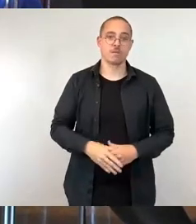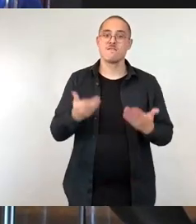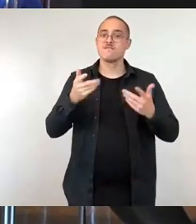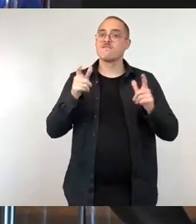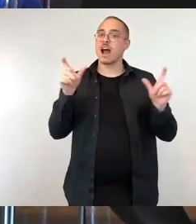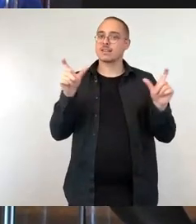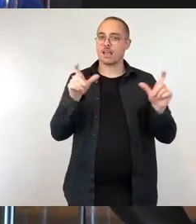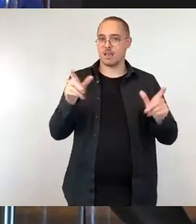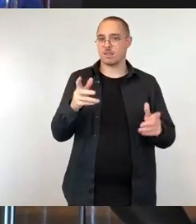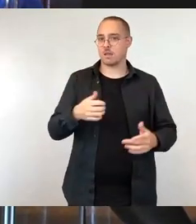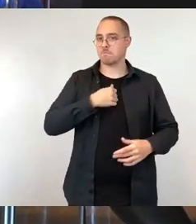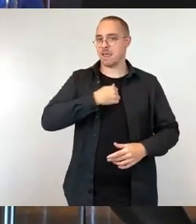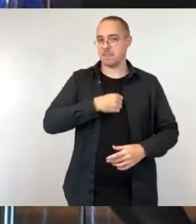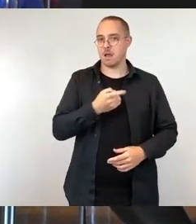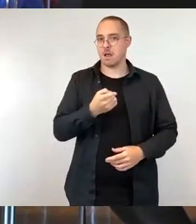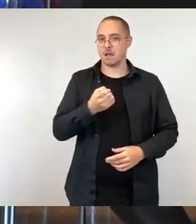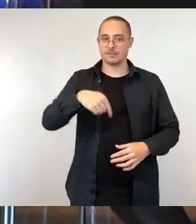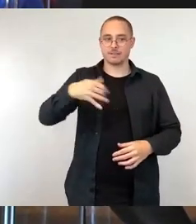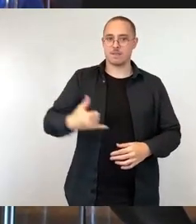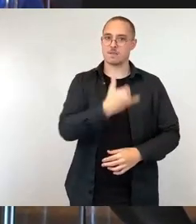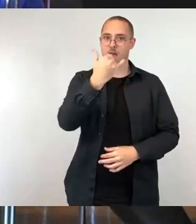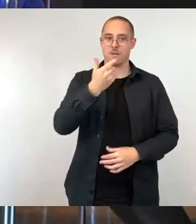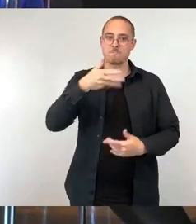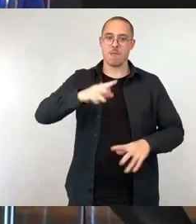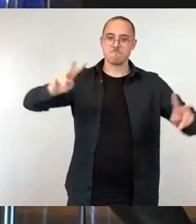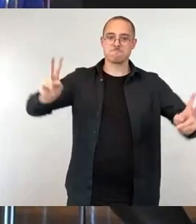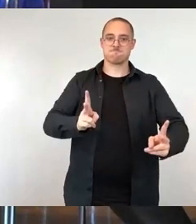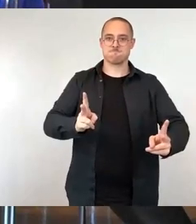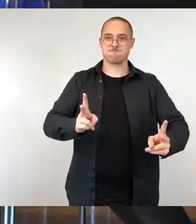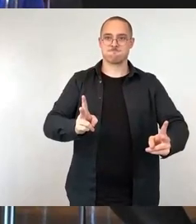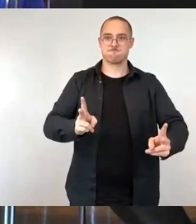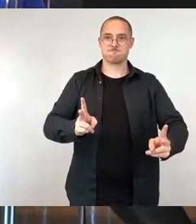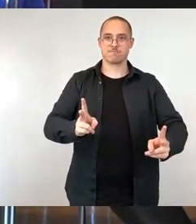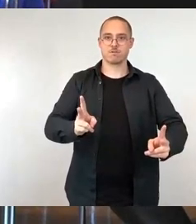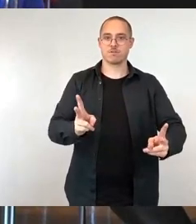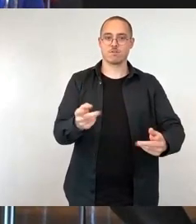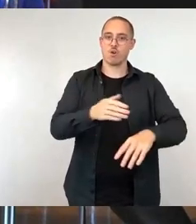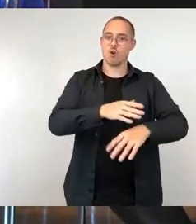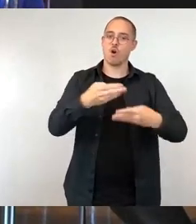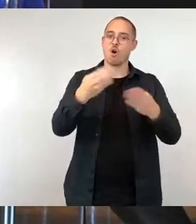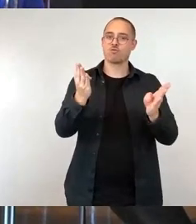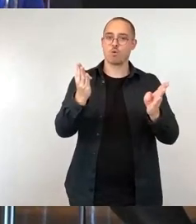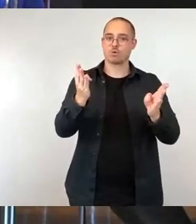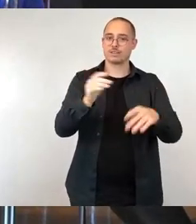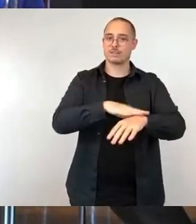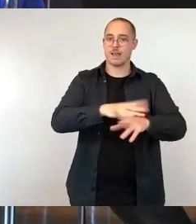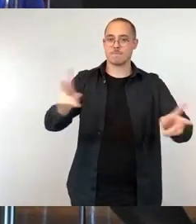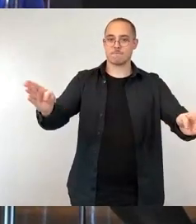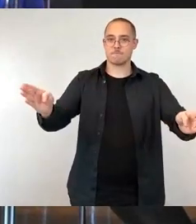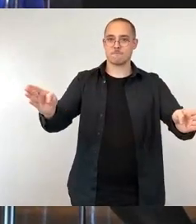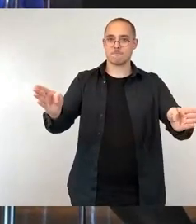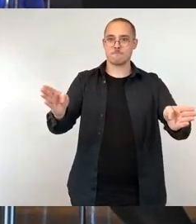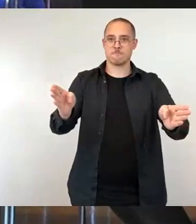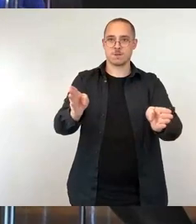Dresden in diesem Jahr drastisch eingeschränkt werden sollen in ihrer Öffnungszeit. So sollen neben dem Stauseebad Kossebaute